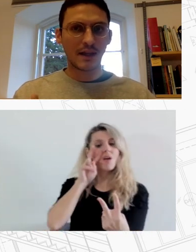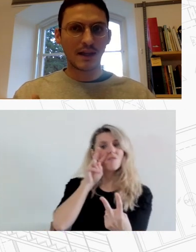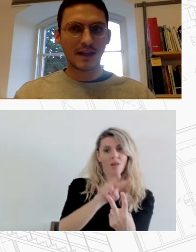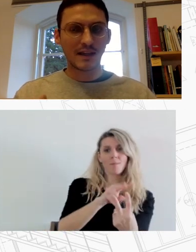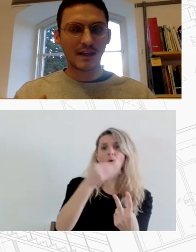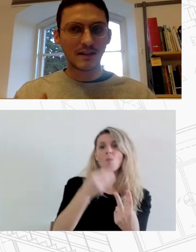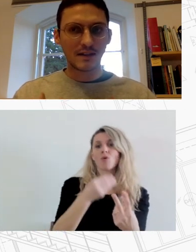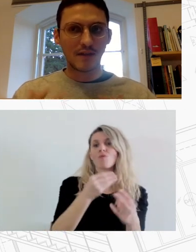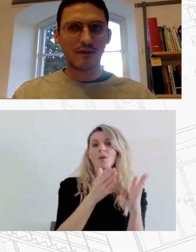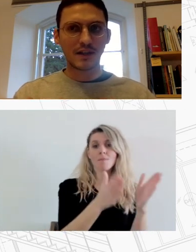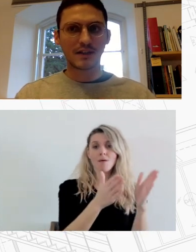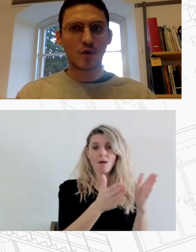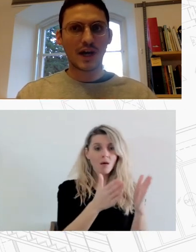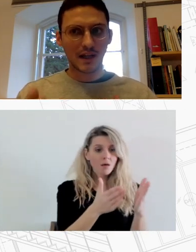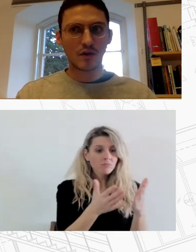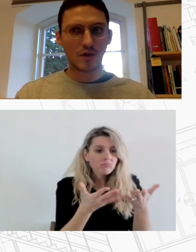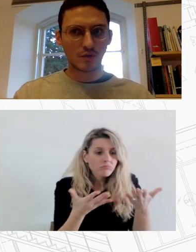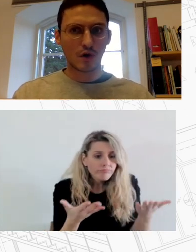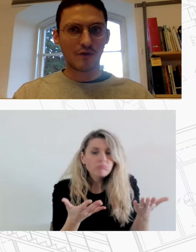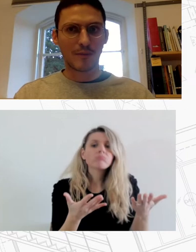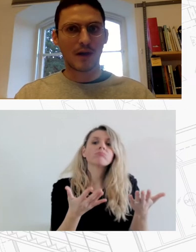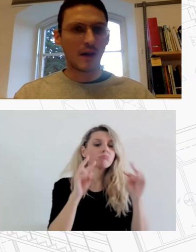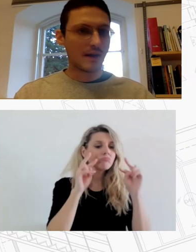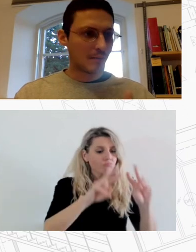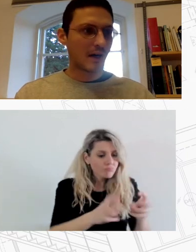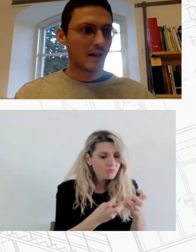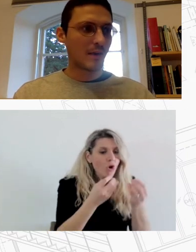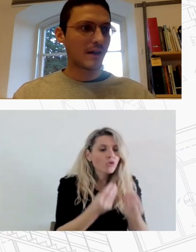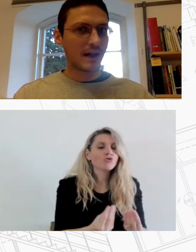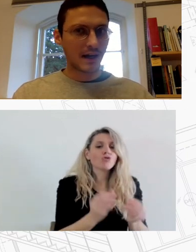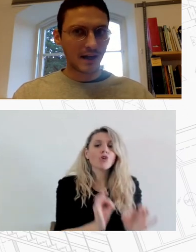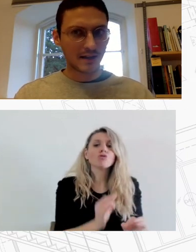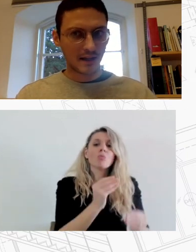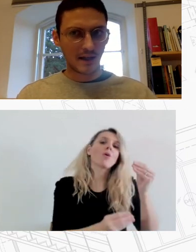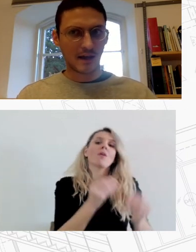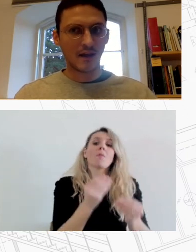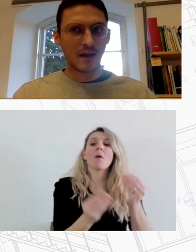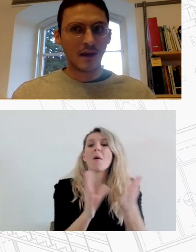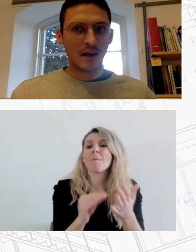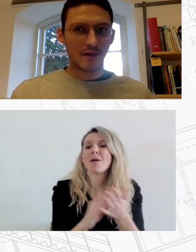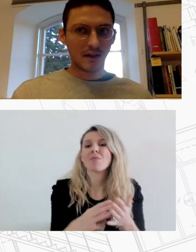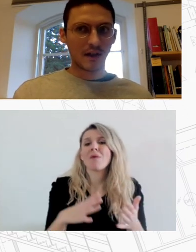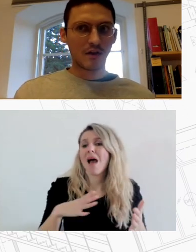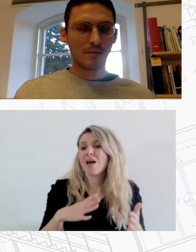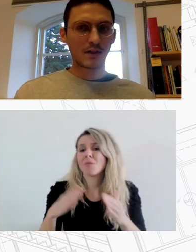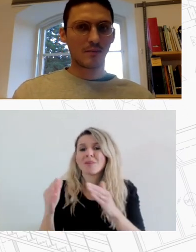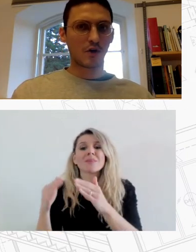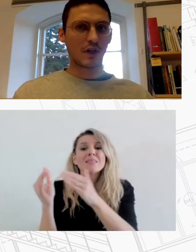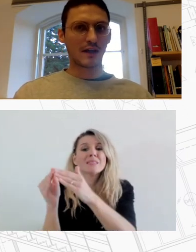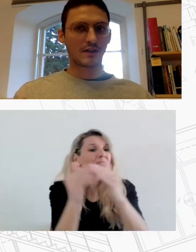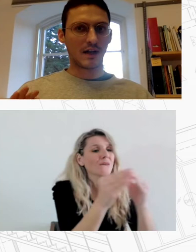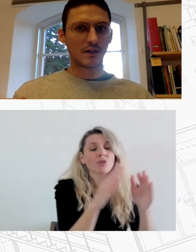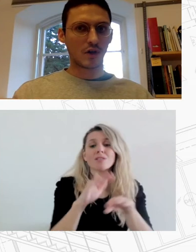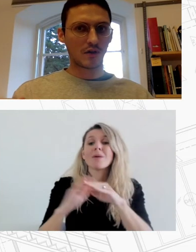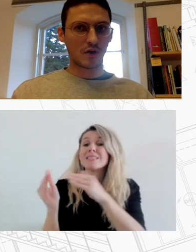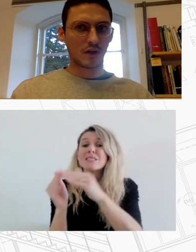γίνεται στην εμφάνισή του κατανοητό ως πρόβλημα για παράδειγμα η ακραία αστεγία η βαρύτητα εδώ υπάρχει στην πρώτη